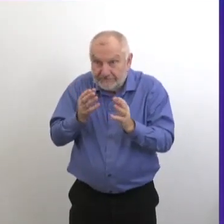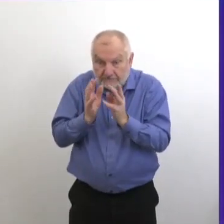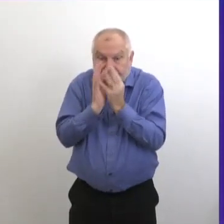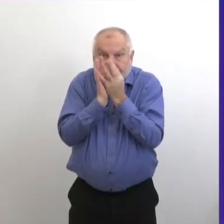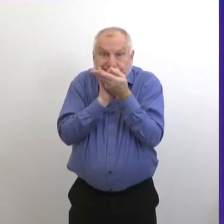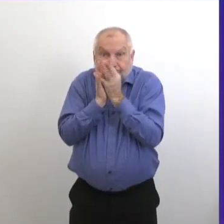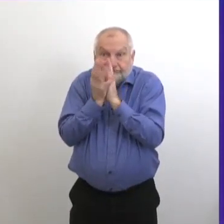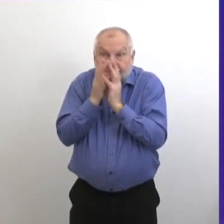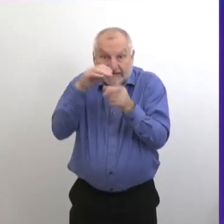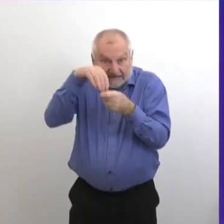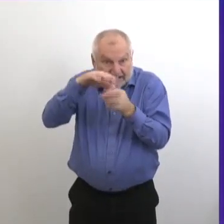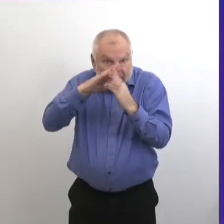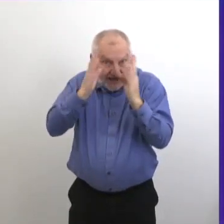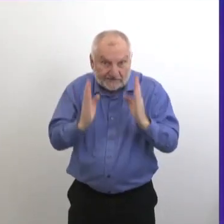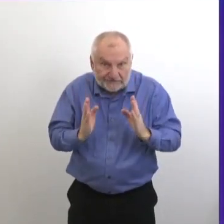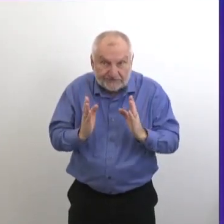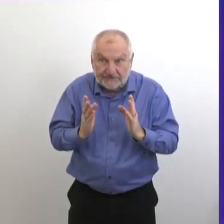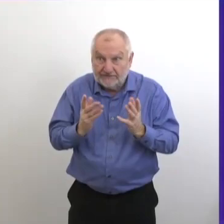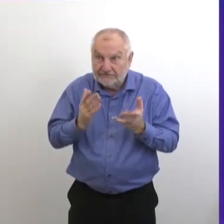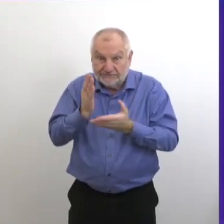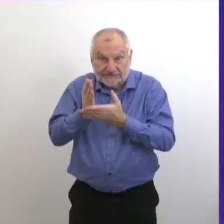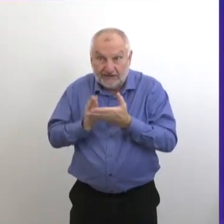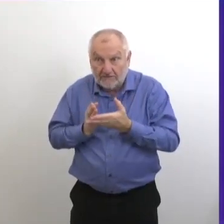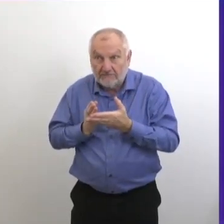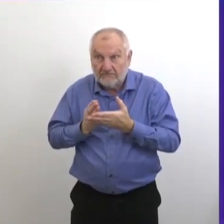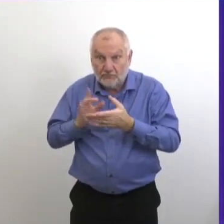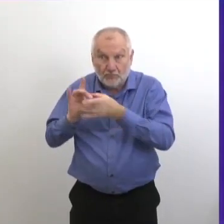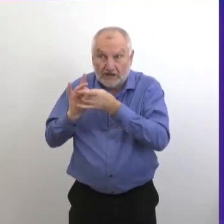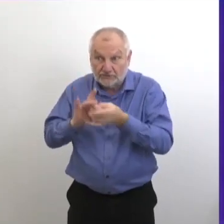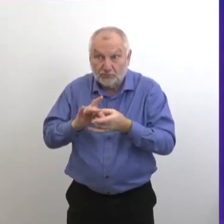On voit de la transmission dans certains lieux de travail également.